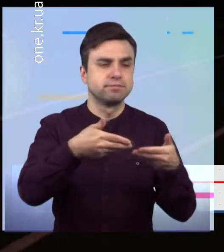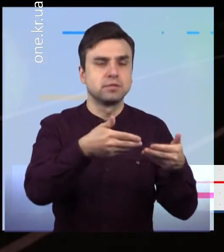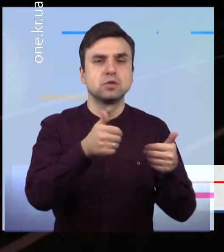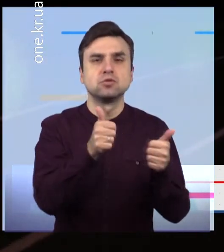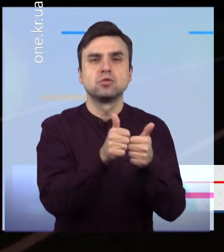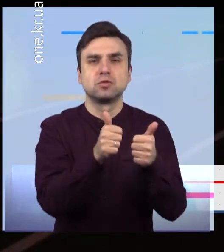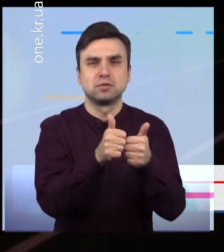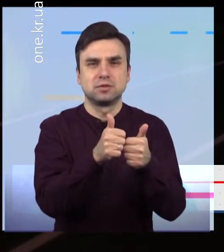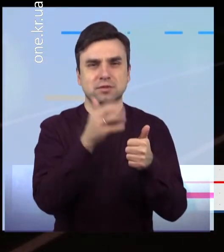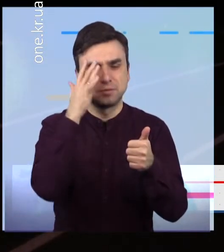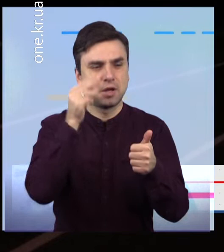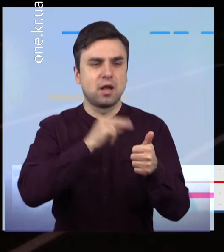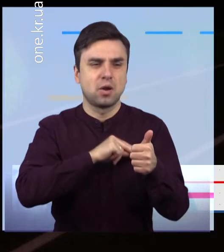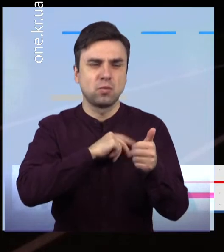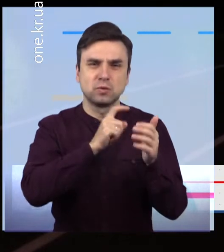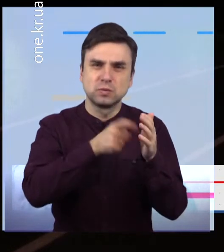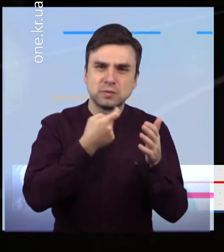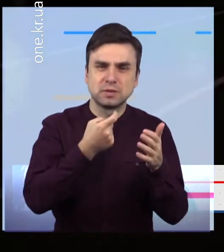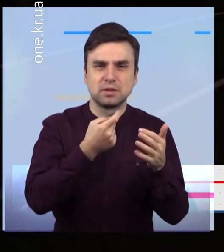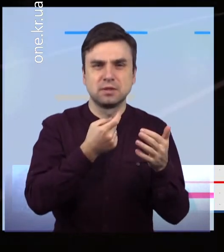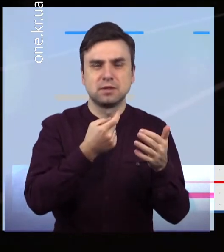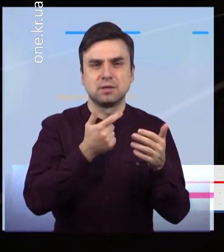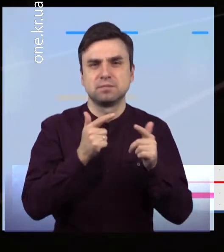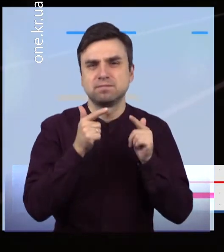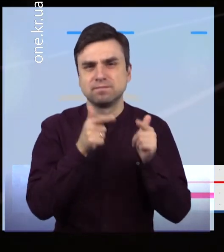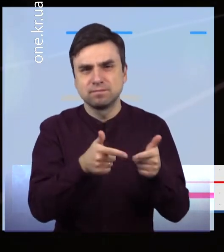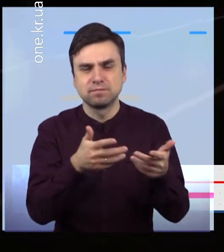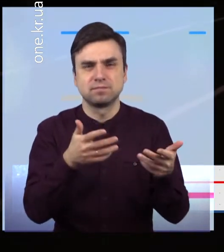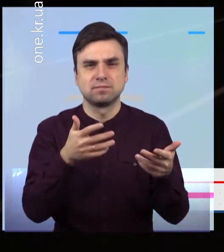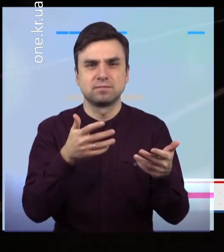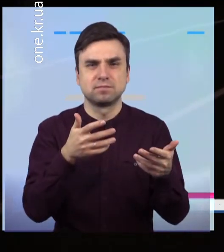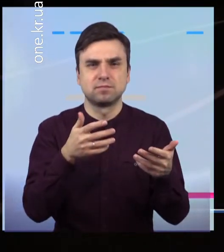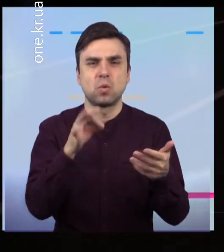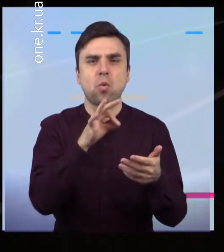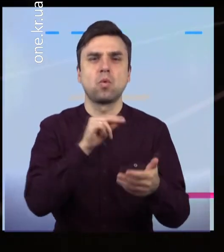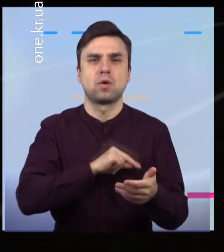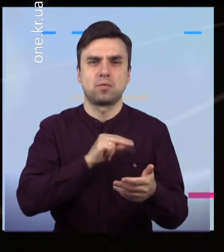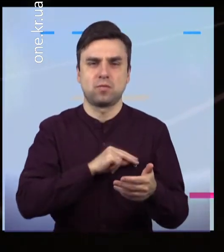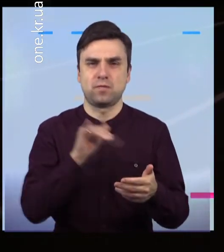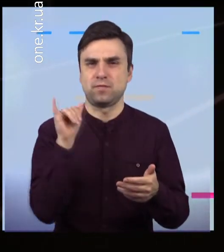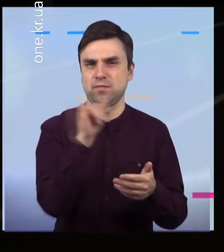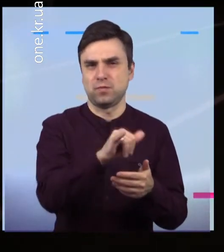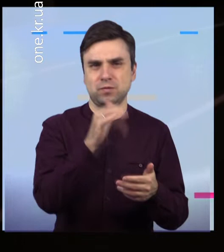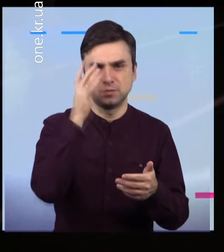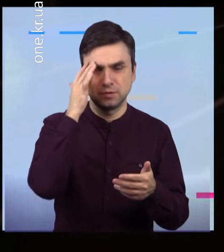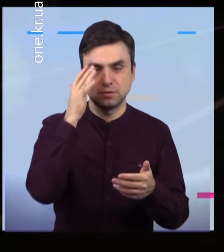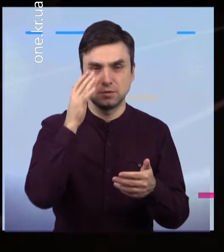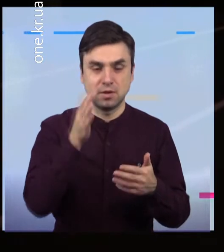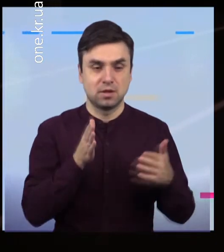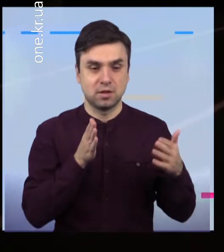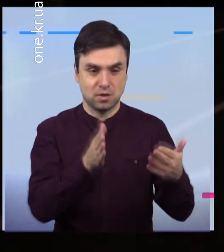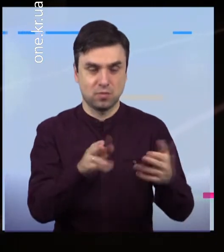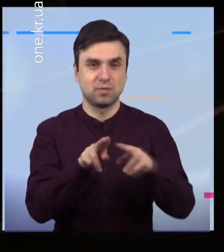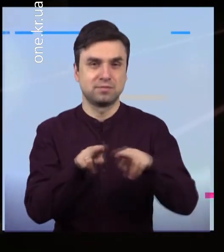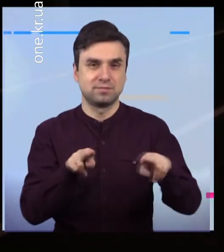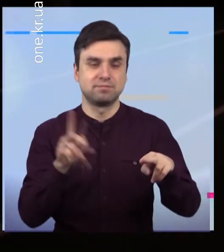на роботу, інформація йому потрібна була насчет роботи Ну, із розговору людей він переходив пішоходний перехід, тут вискочила машина за